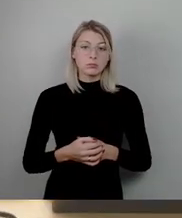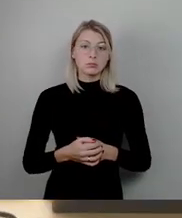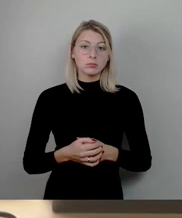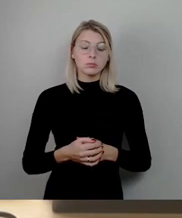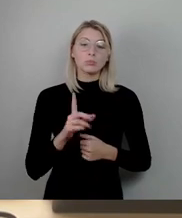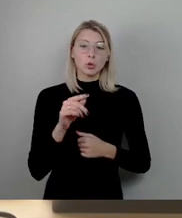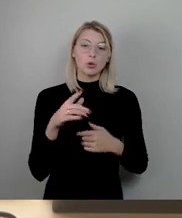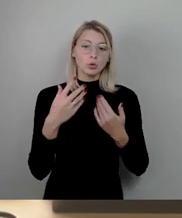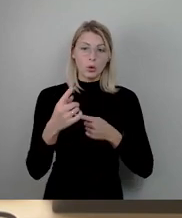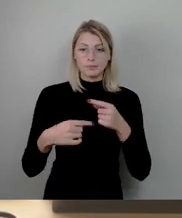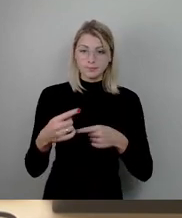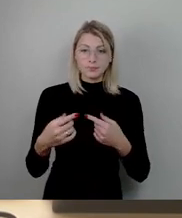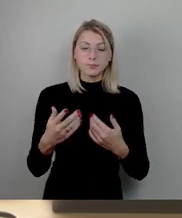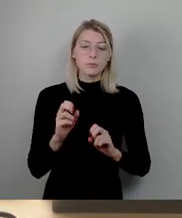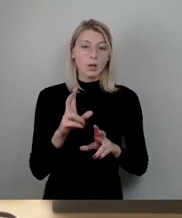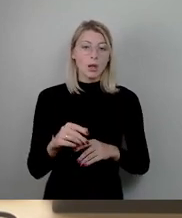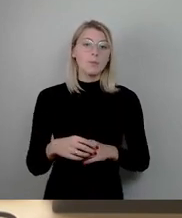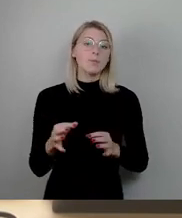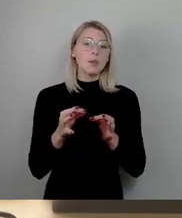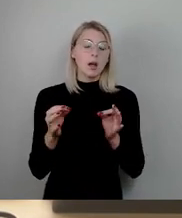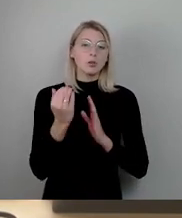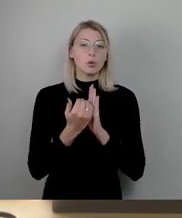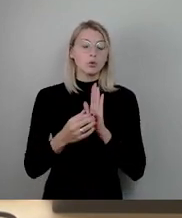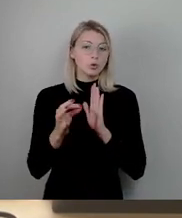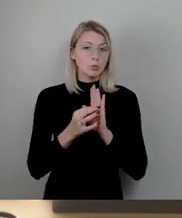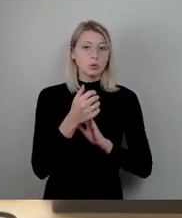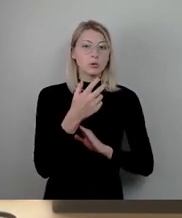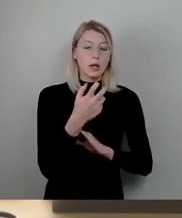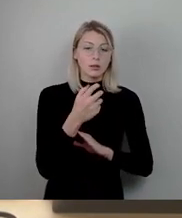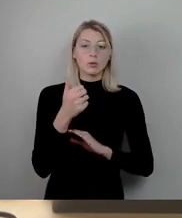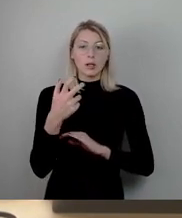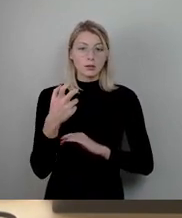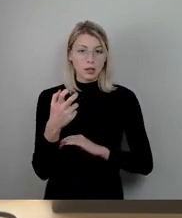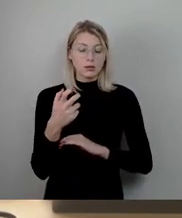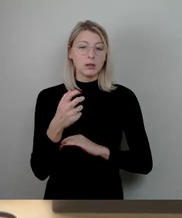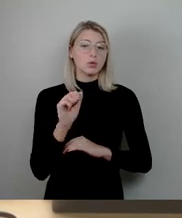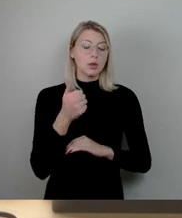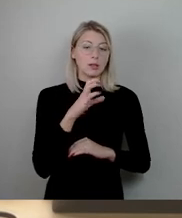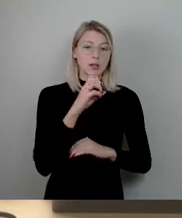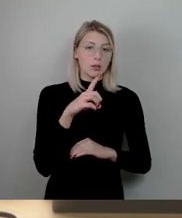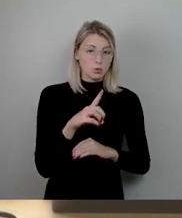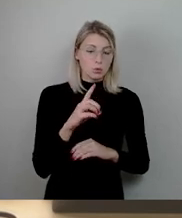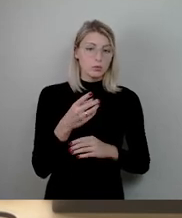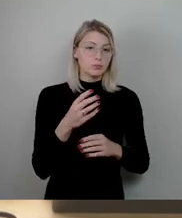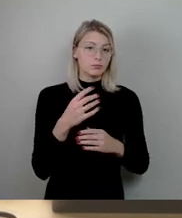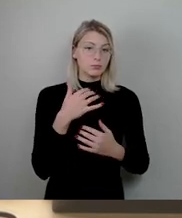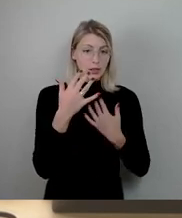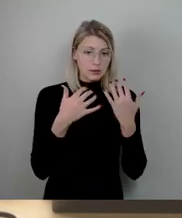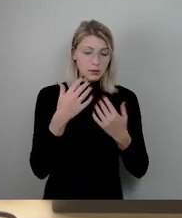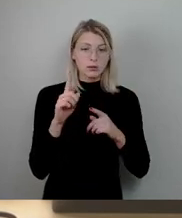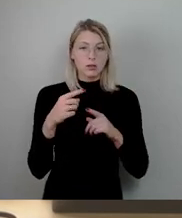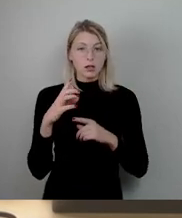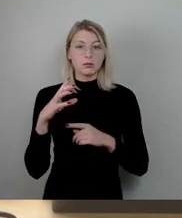Rufen wir Top 30 und Top 31 auf. Zunächst wurde CDU-Fraktion einbringen, danach SPD-Fraktion und dann schauen wir mal, was es für